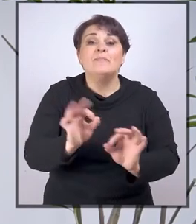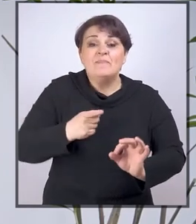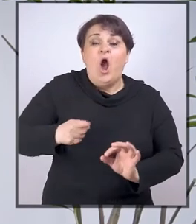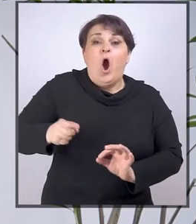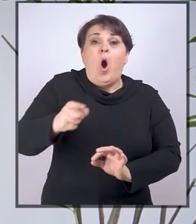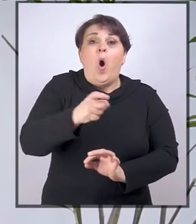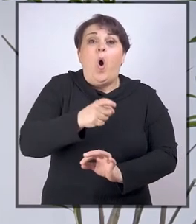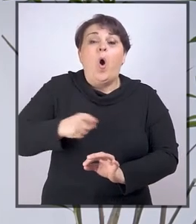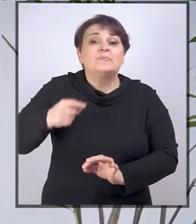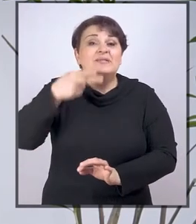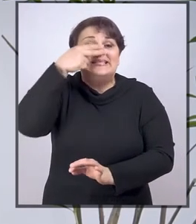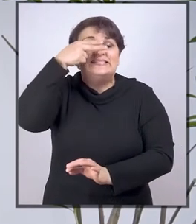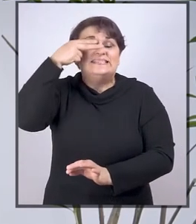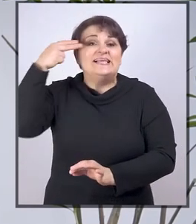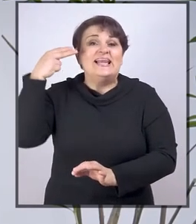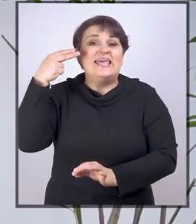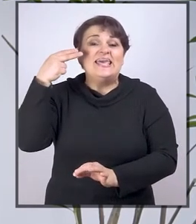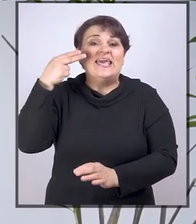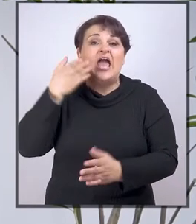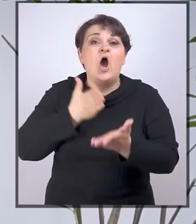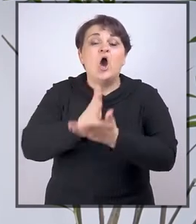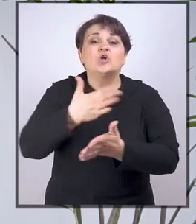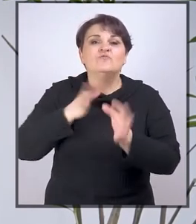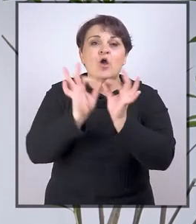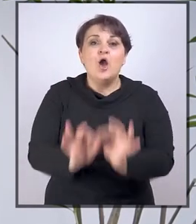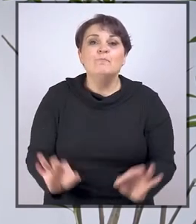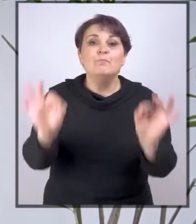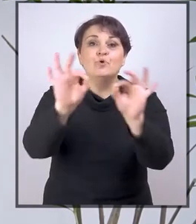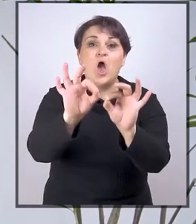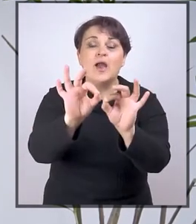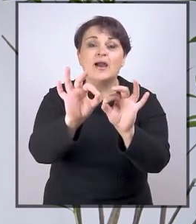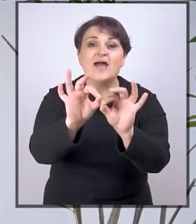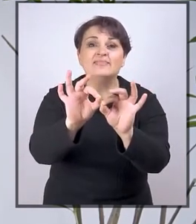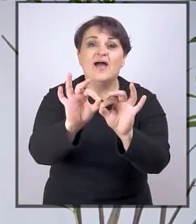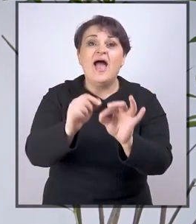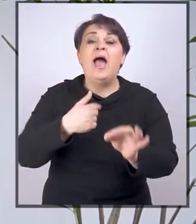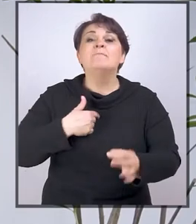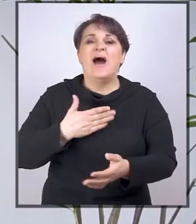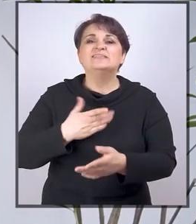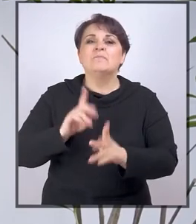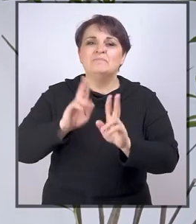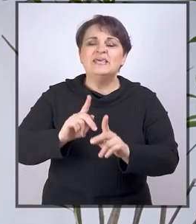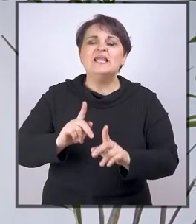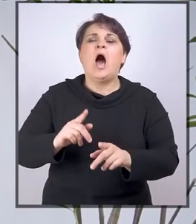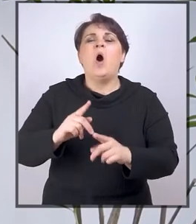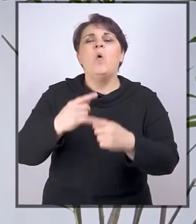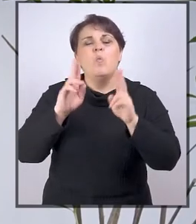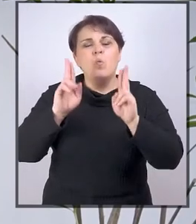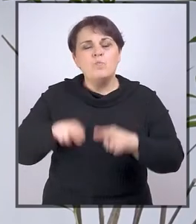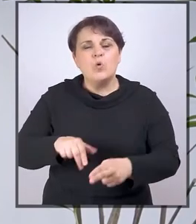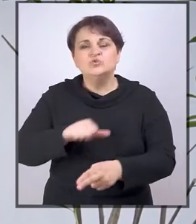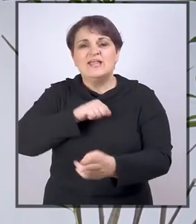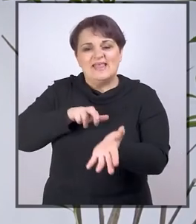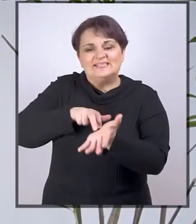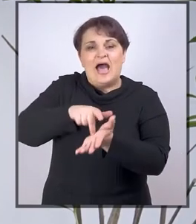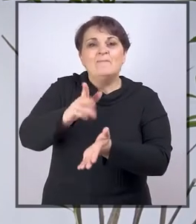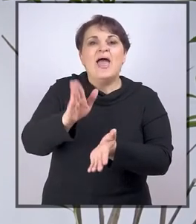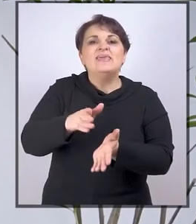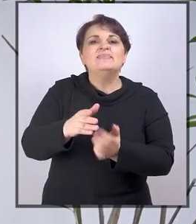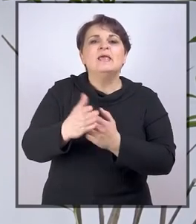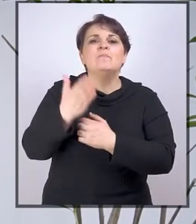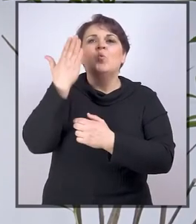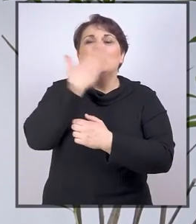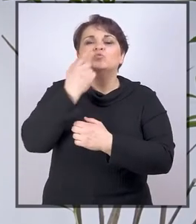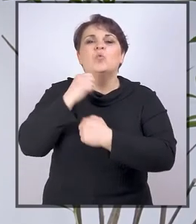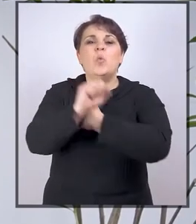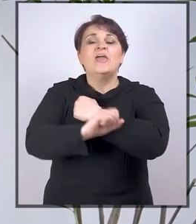obezbijedila organizacija slijepi kroz svoj projekat, pa sam bila u stanju sama ići u školu i na